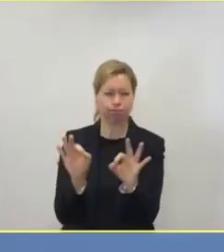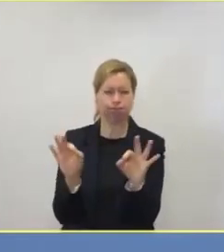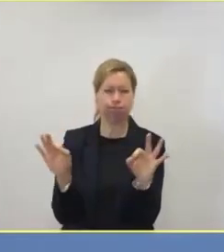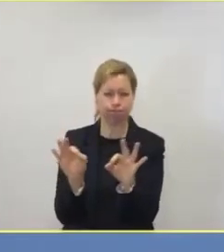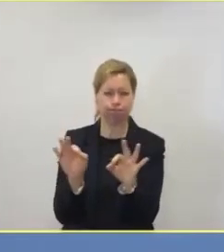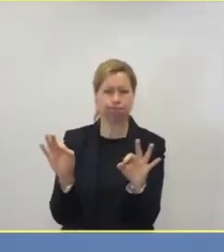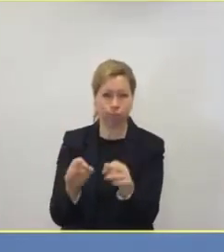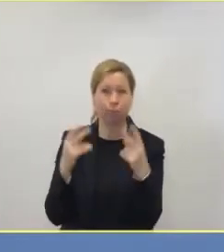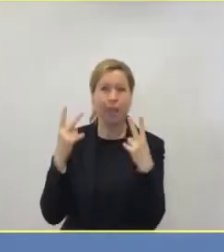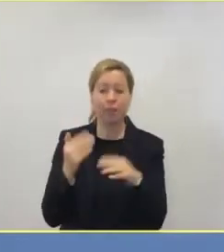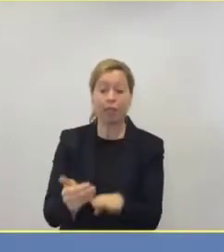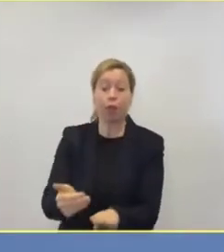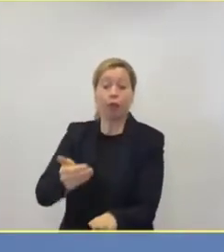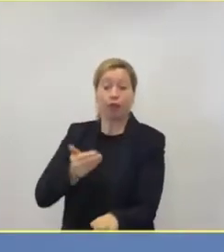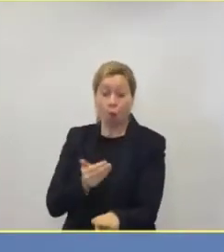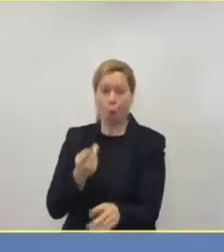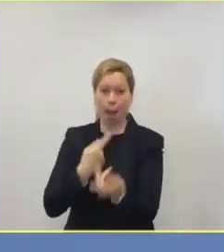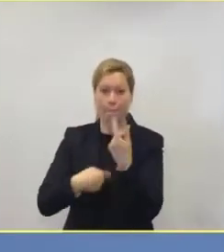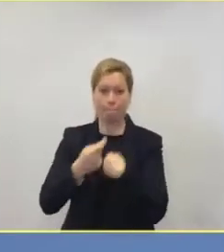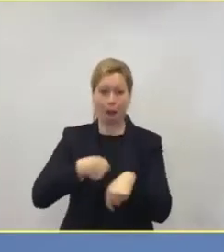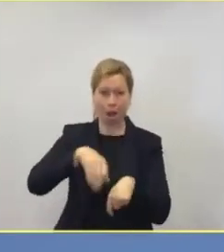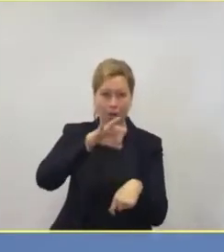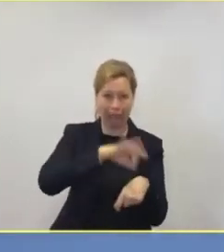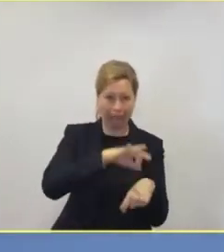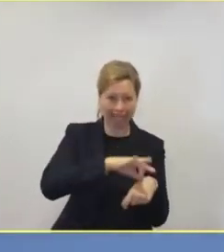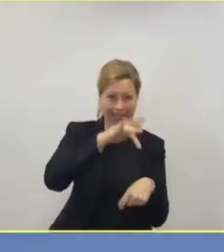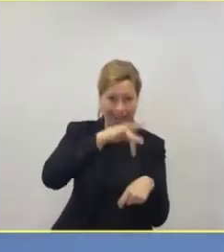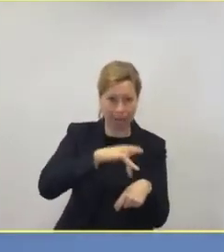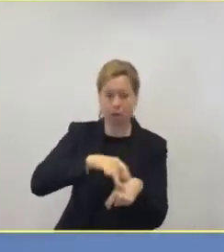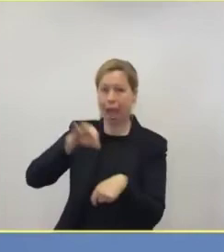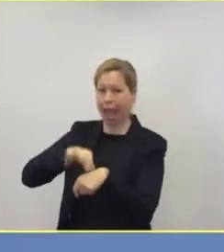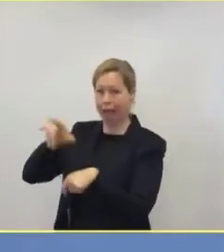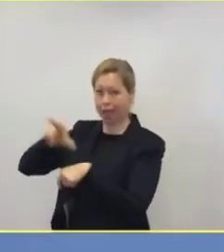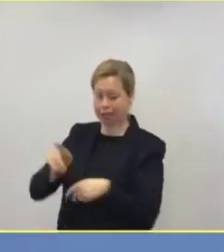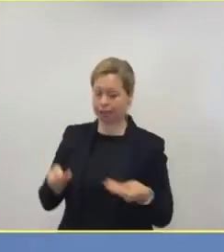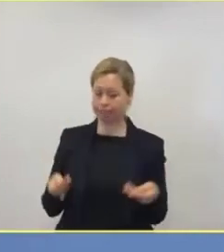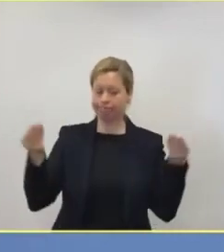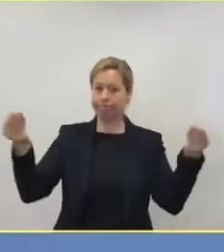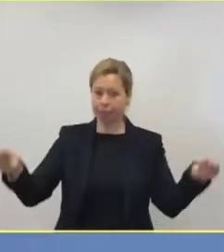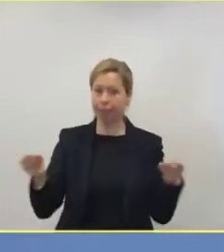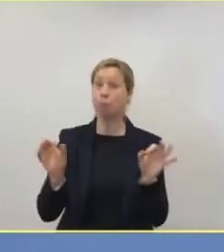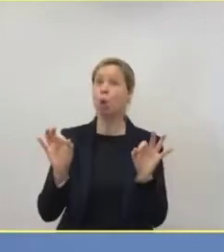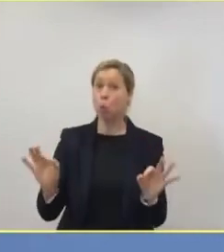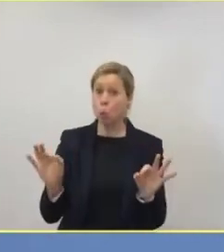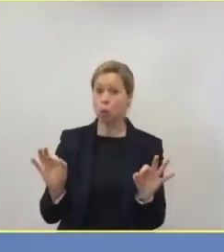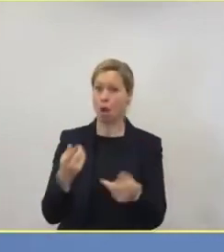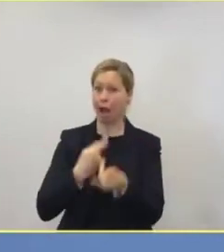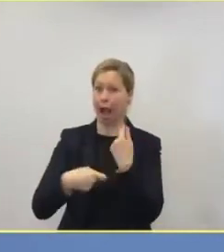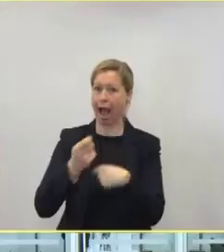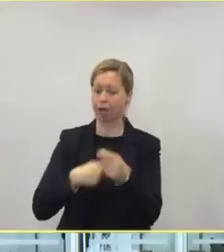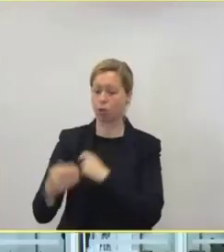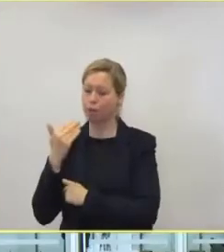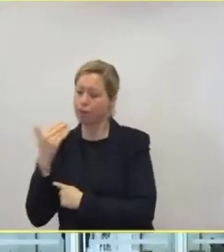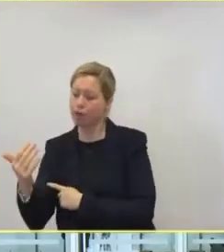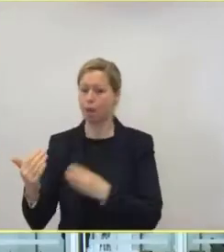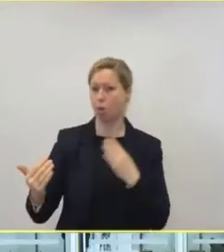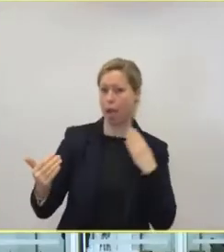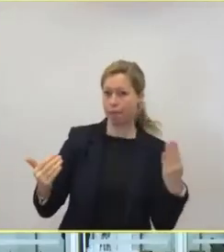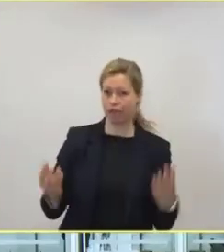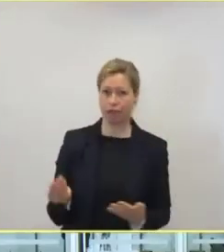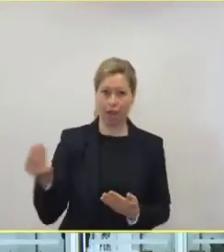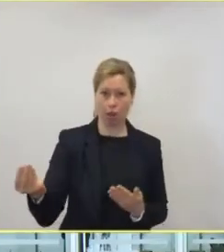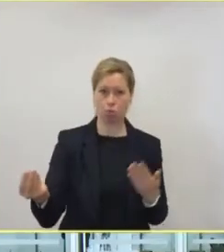Ärztinnen und Ärzten da eine gute Behandlungsempfehlung an die Hand geben. Und wir haben dort natürlich auch immer